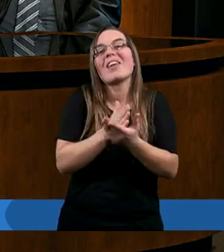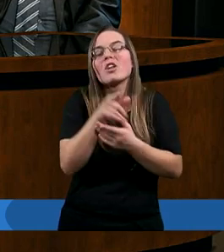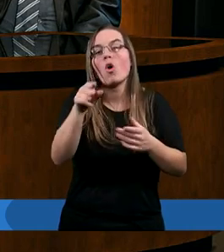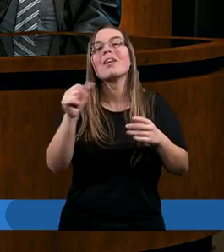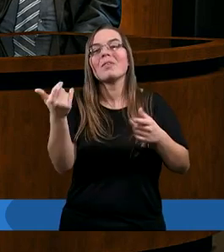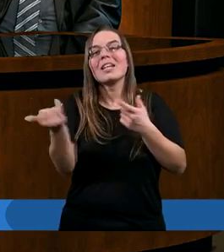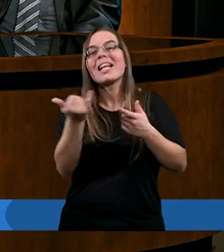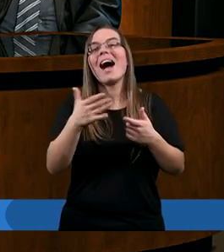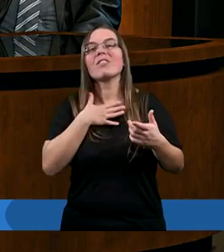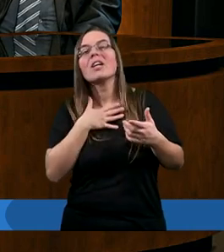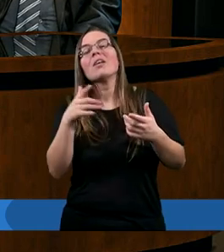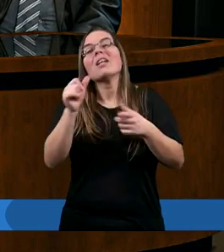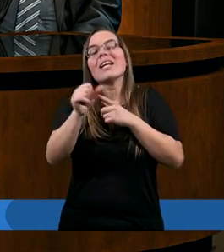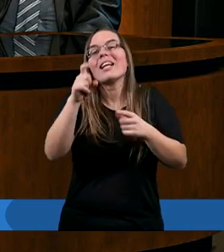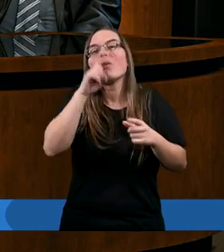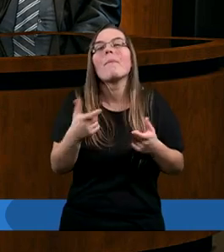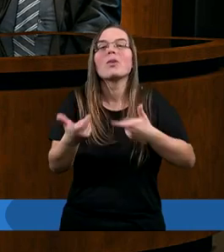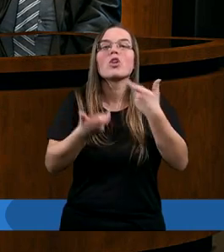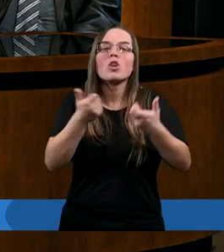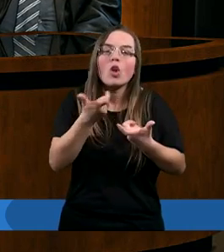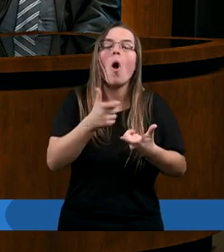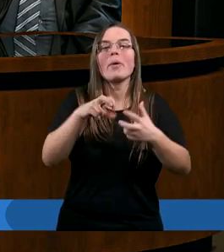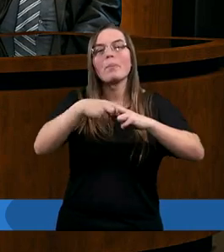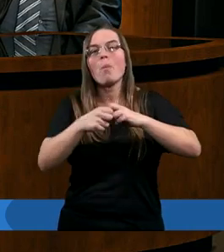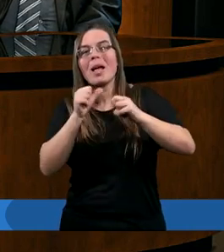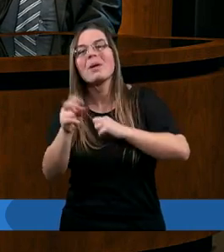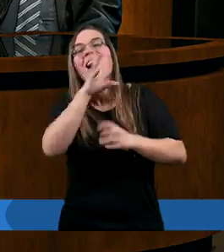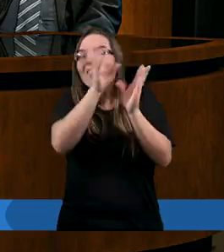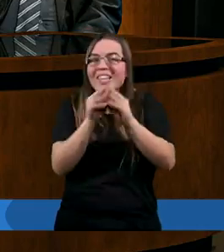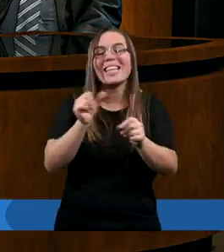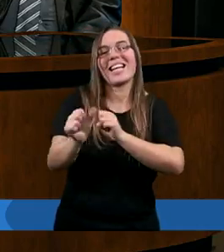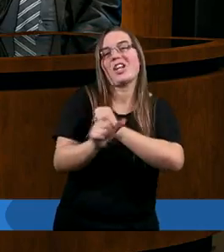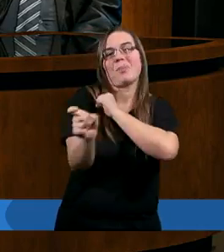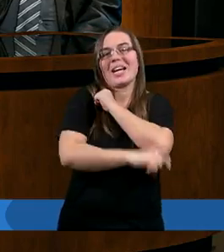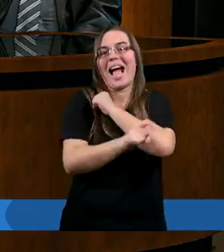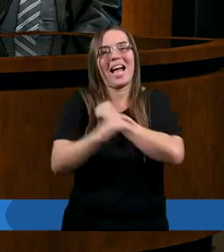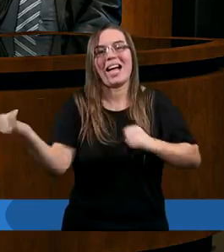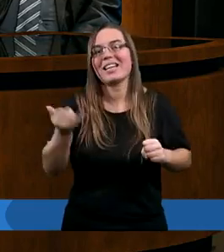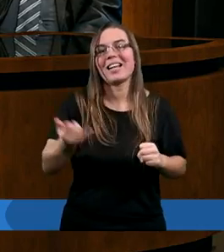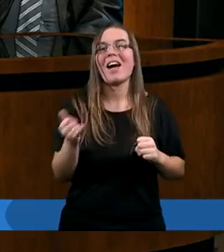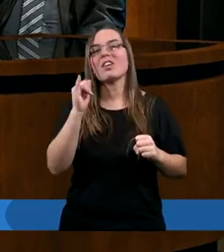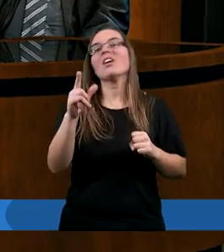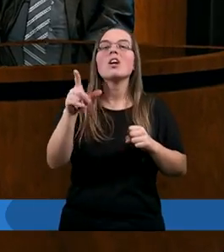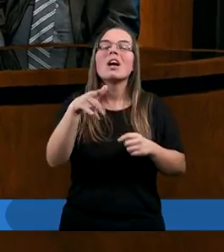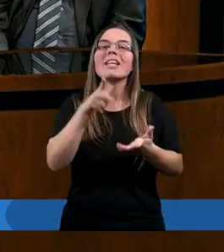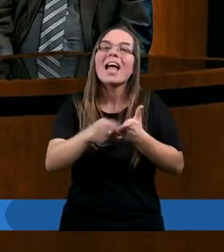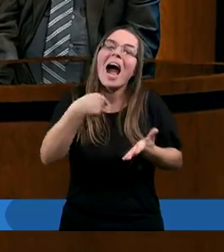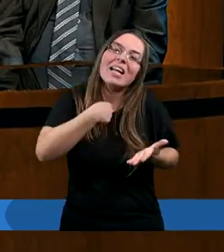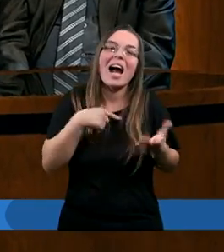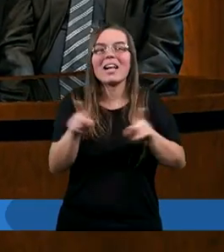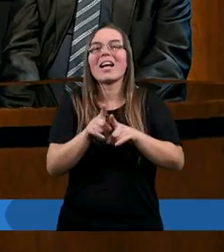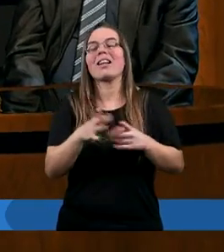to też tym bardziej został ukarany. Za to, że nie wierzę. W wszyscy jesteśmy karani. Nie wiem, czy wy też tak macie, ale ja